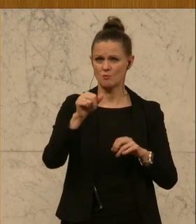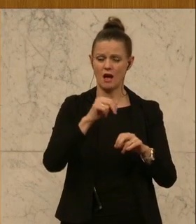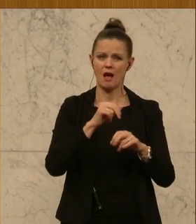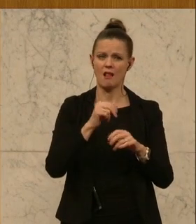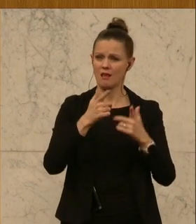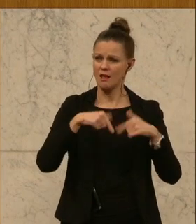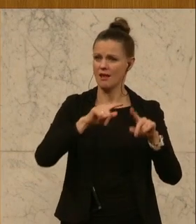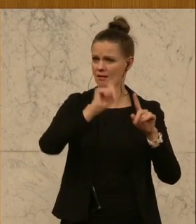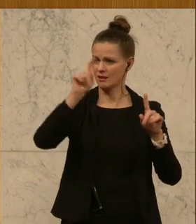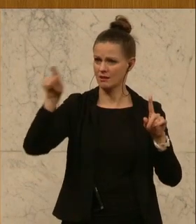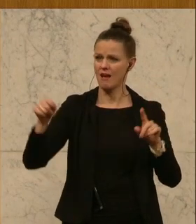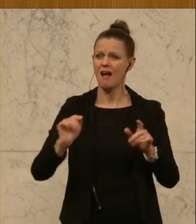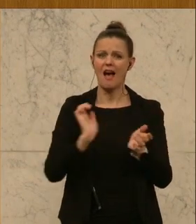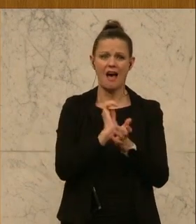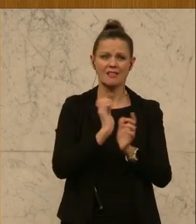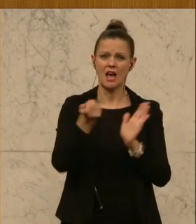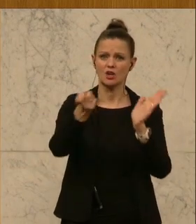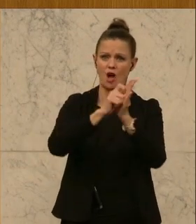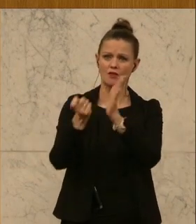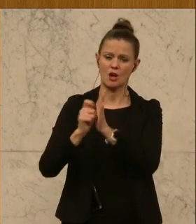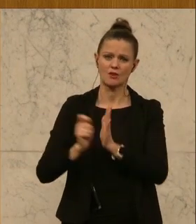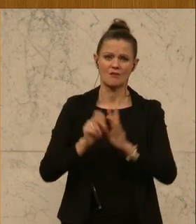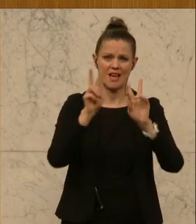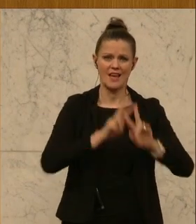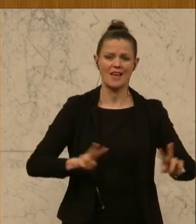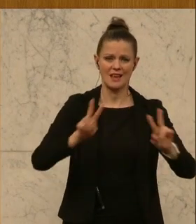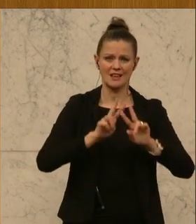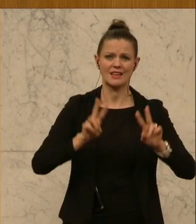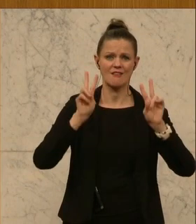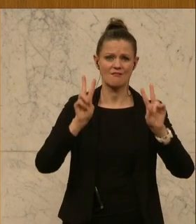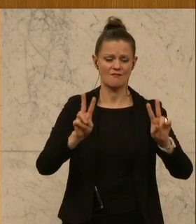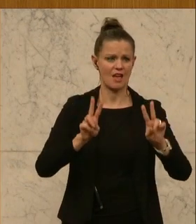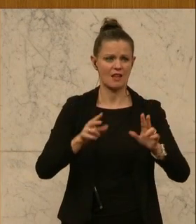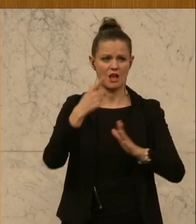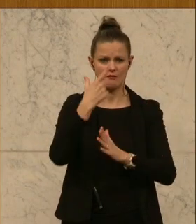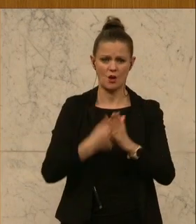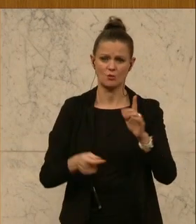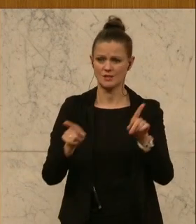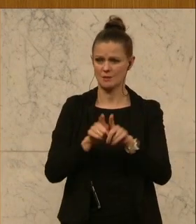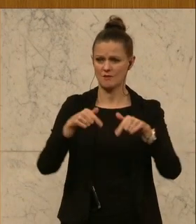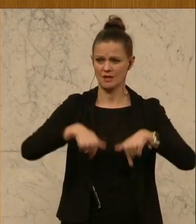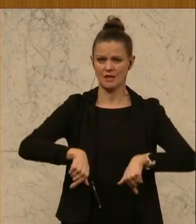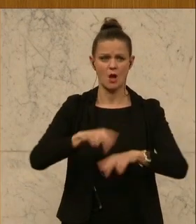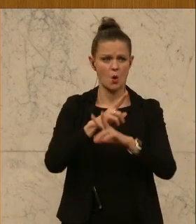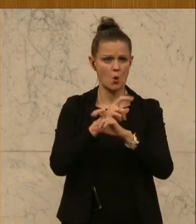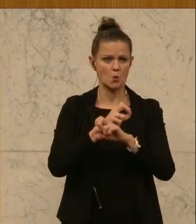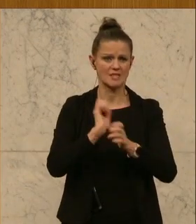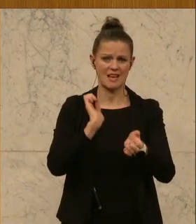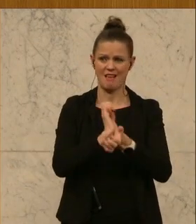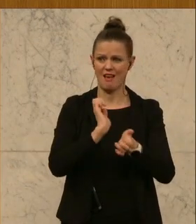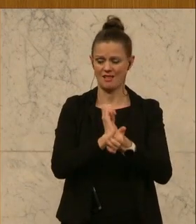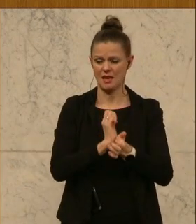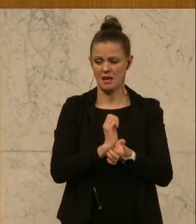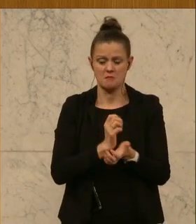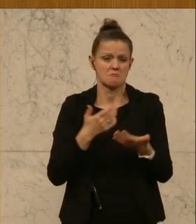Anleihen, die gekauft wurden, ähnliche Wertverluste erfahren wie jene der österreichischen Anleihen. Das ist nichts